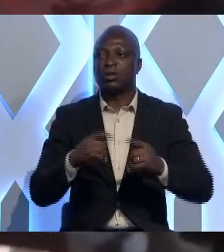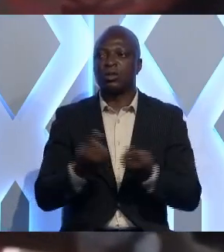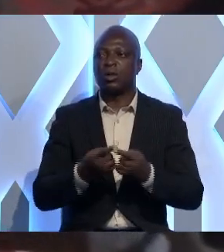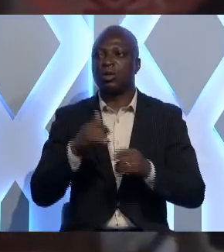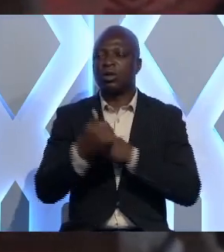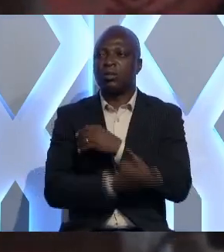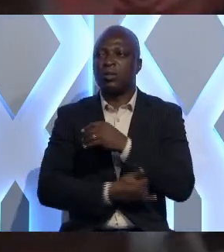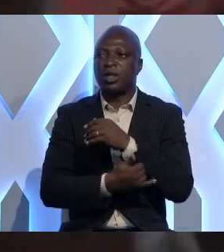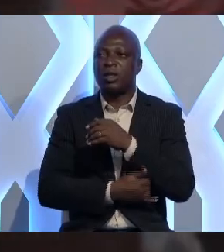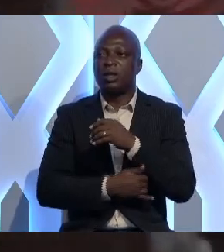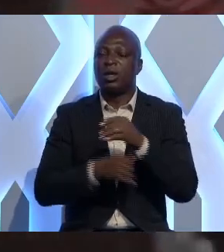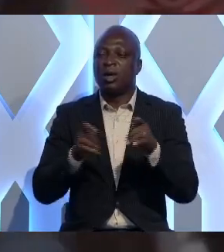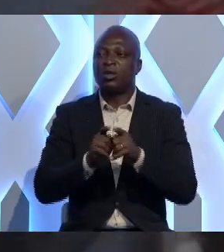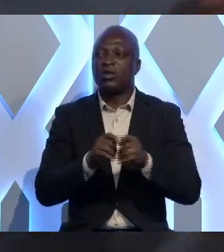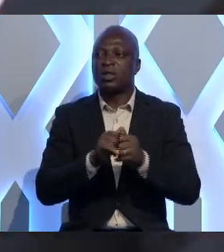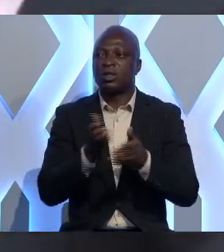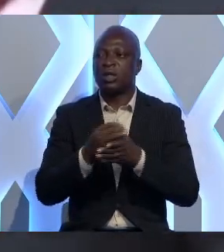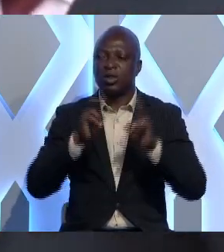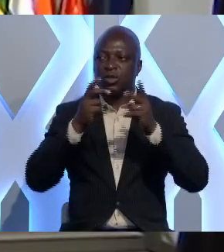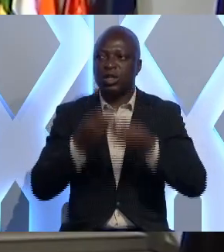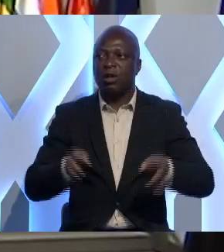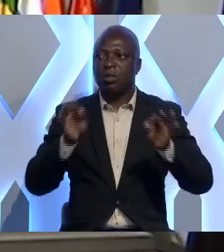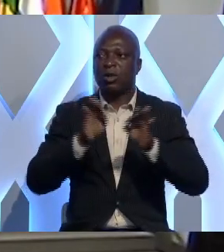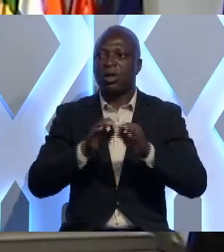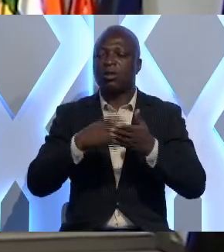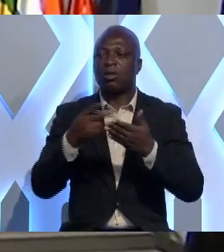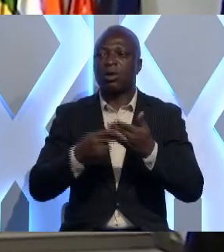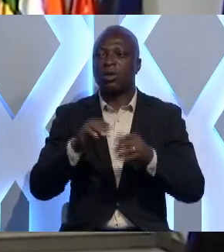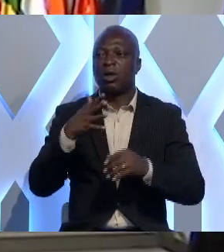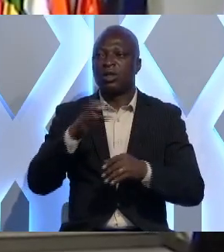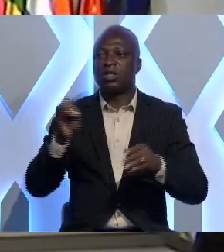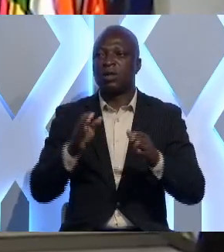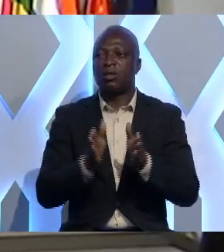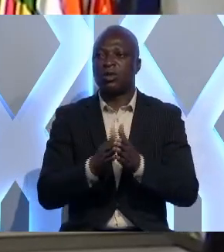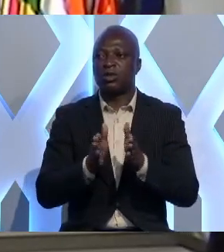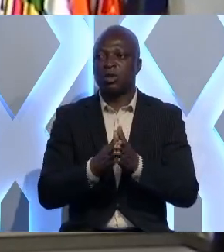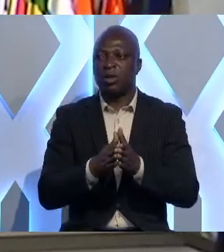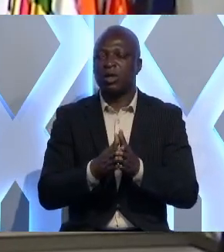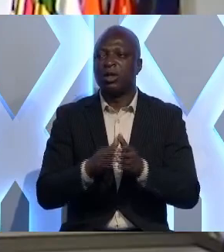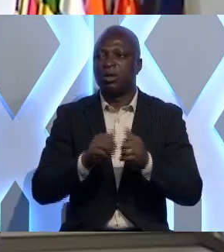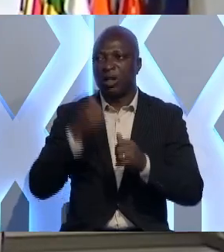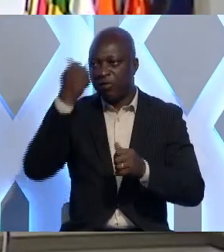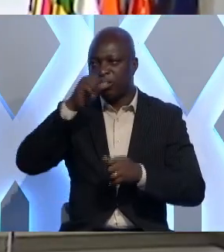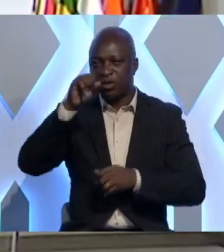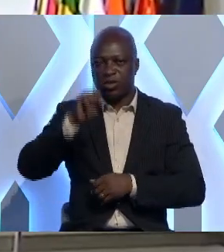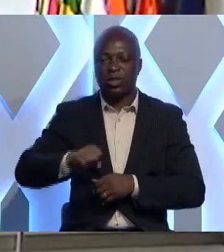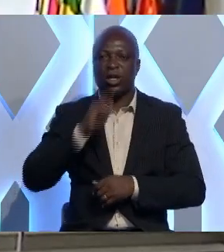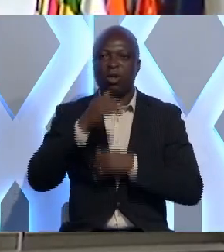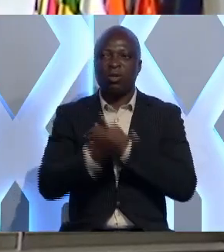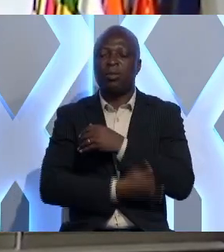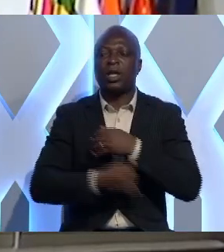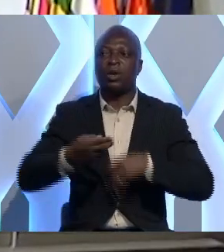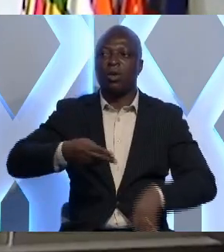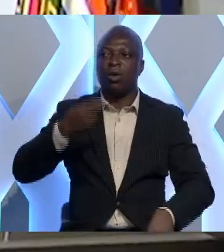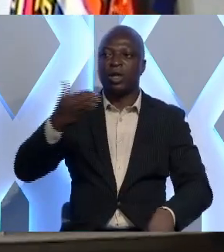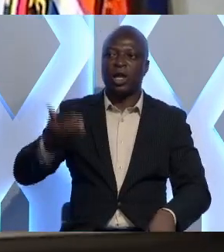'autres pays est donc l'un des sujets phares à l'agenda du 15e sommet des BRICS dont l'Afrique du Sud est le pays hôte.